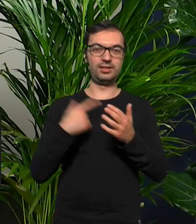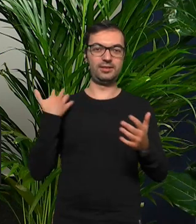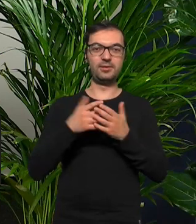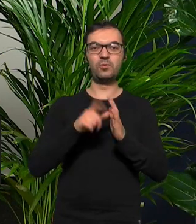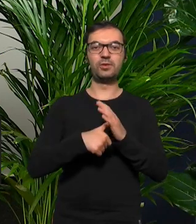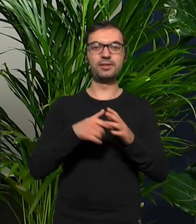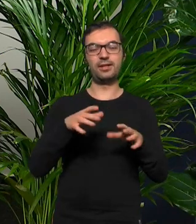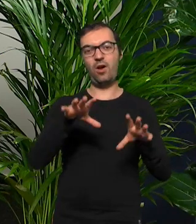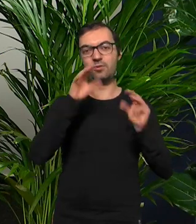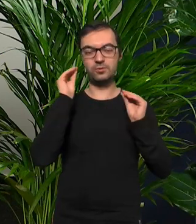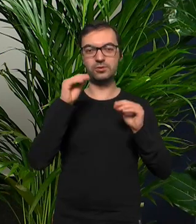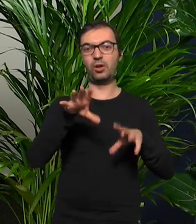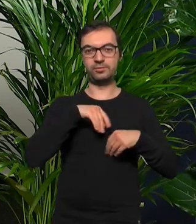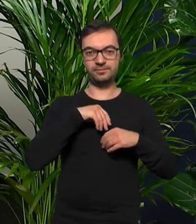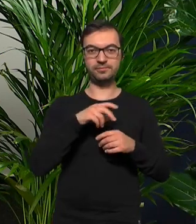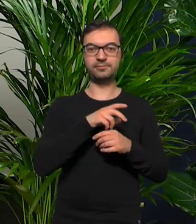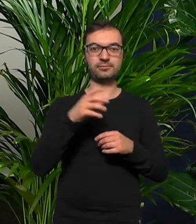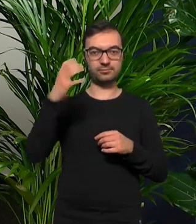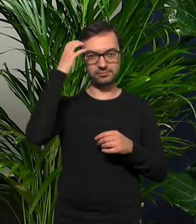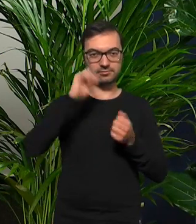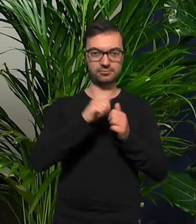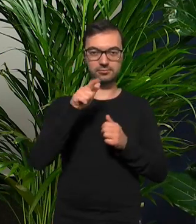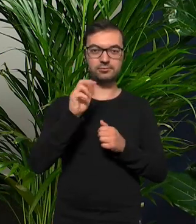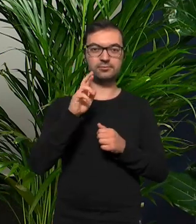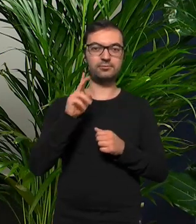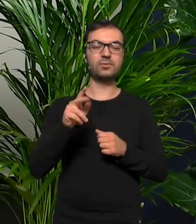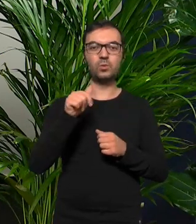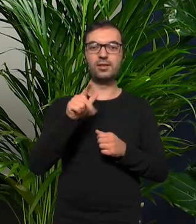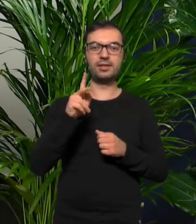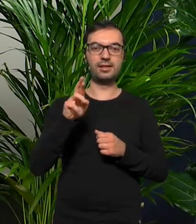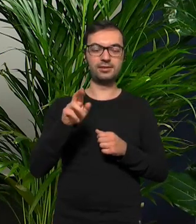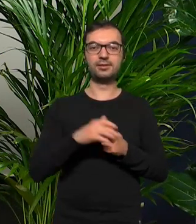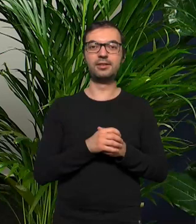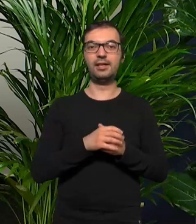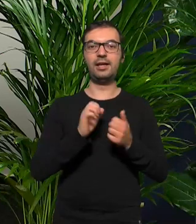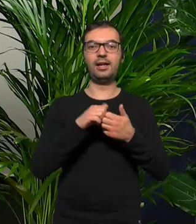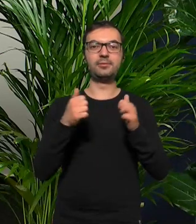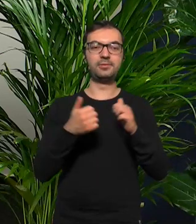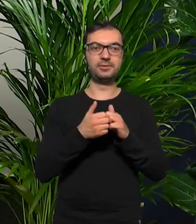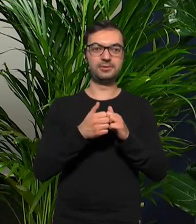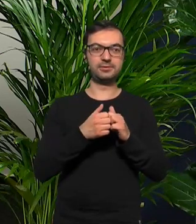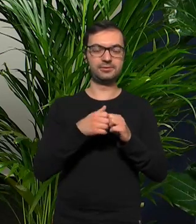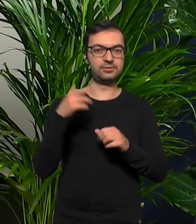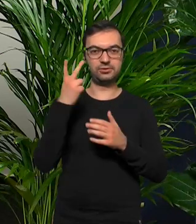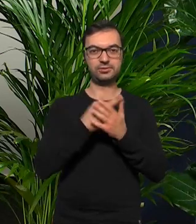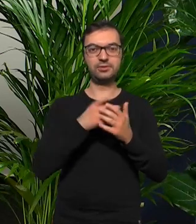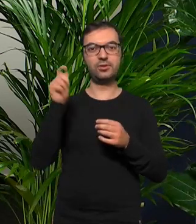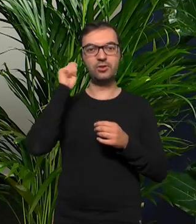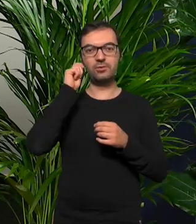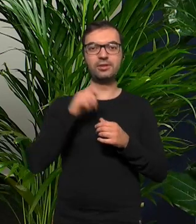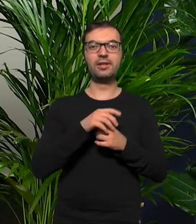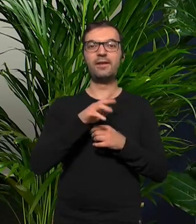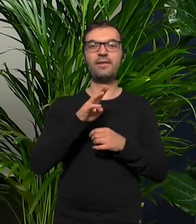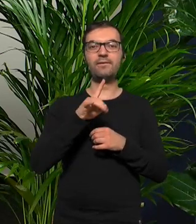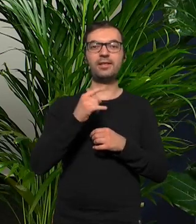albumy czy to pod hasłem Król, czy jako ULKR czy jeszcze tutaj można byłoby mnożyć słyszałam, a właściwie czytałam, że Kobieta z